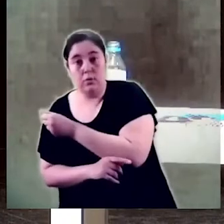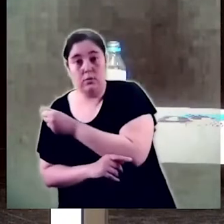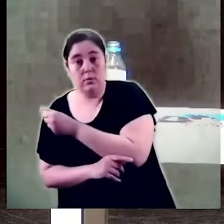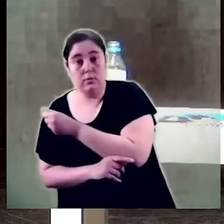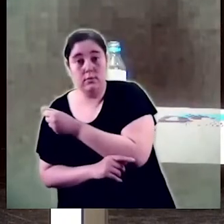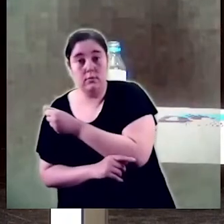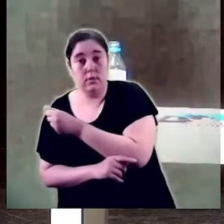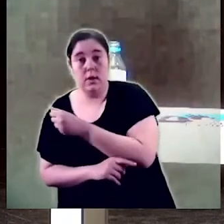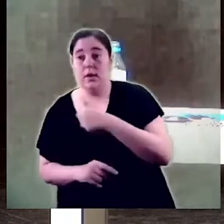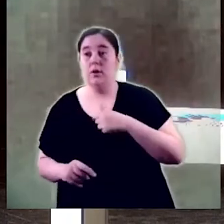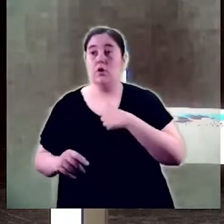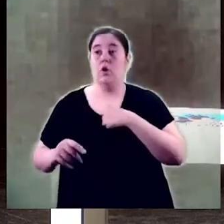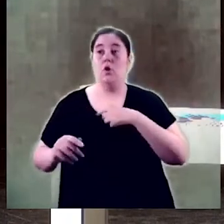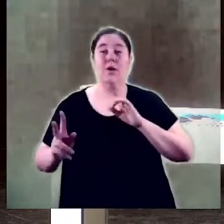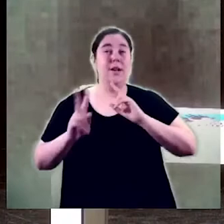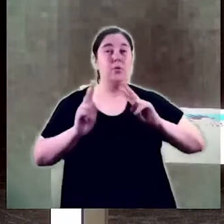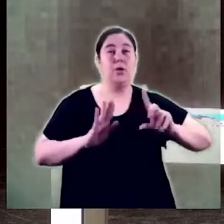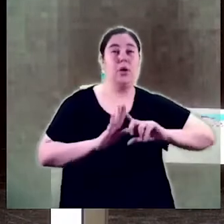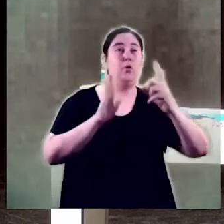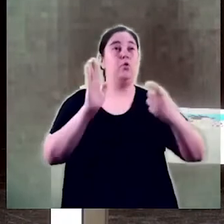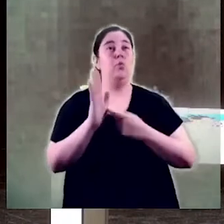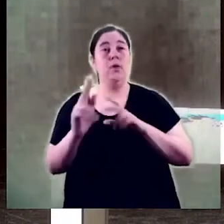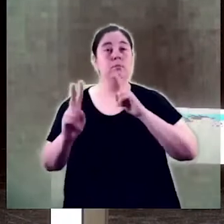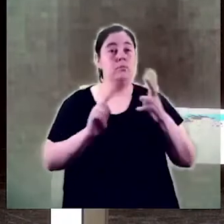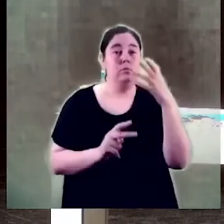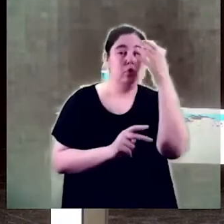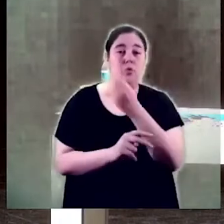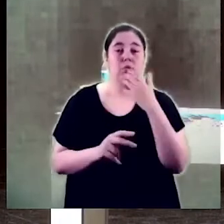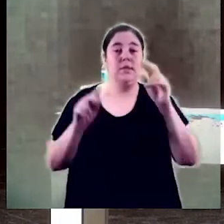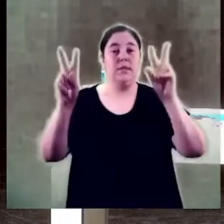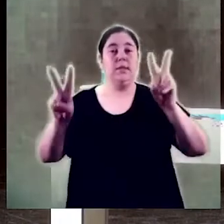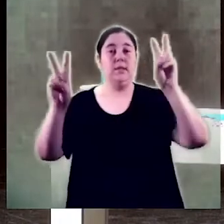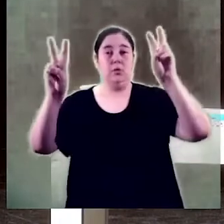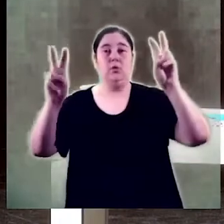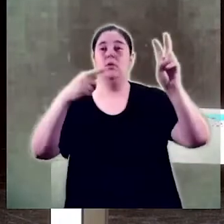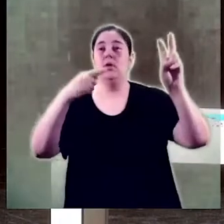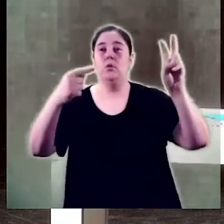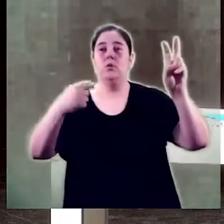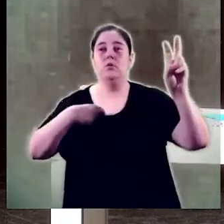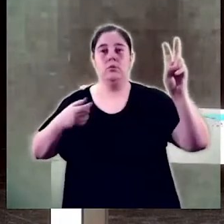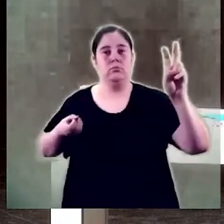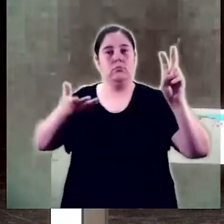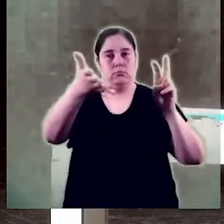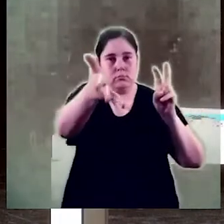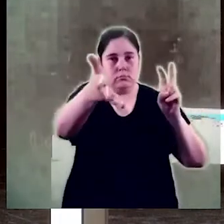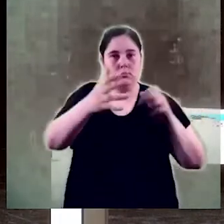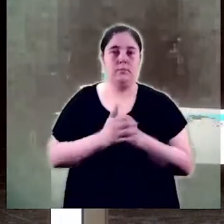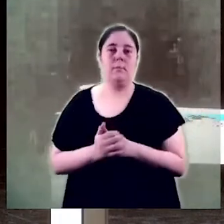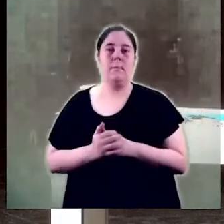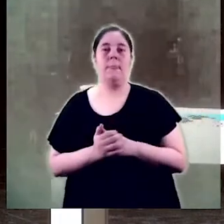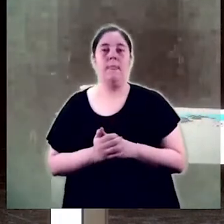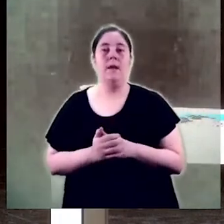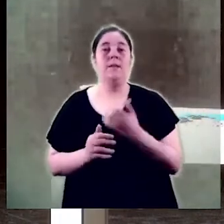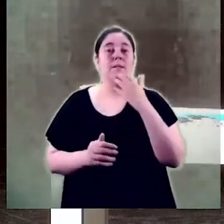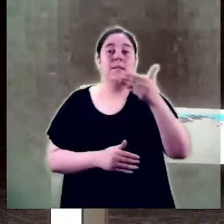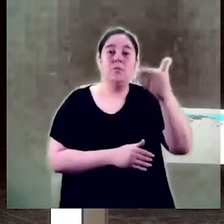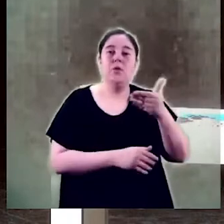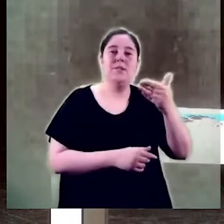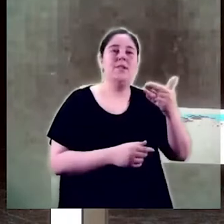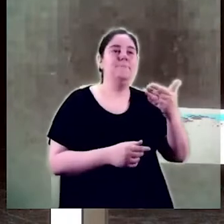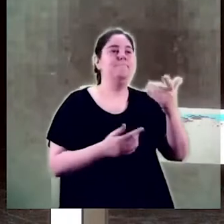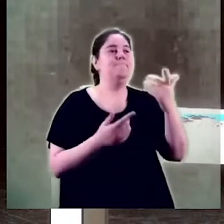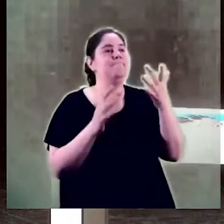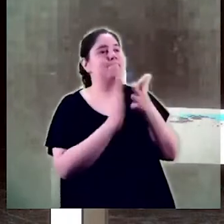ni he de poder respondre completament l'anunciat del títol que se m'encomana. La importància demana